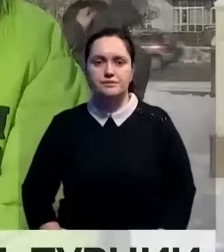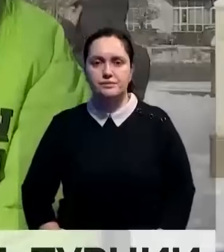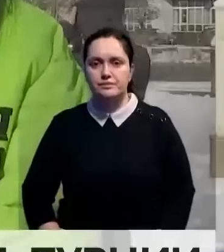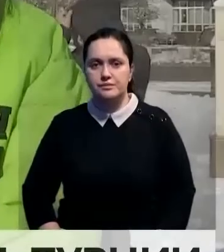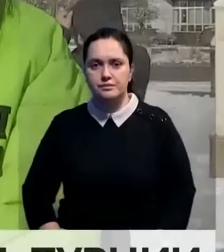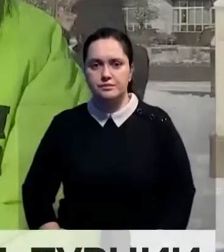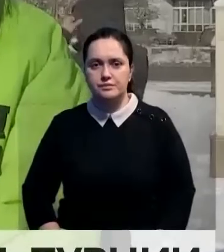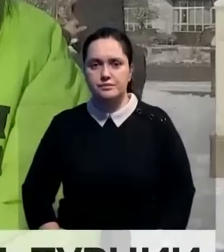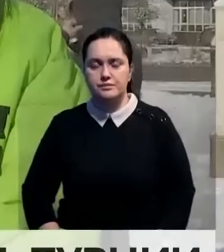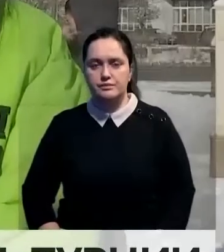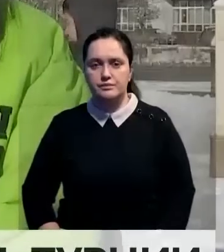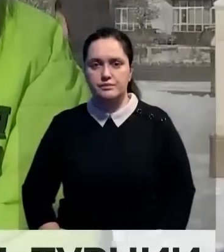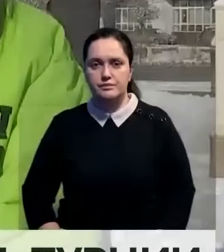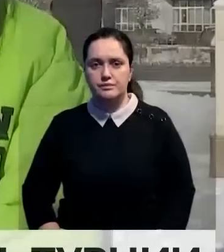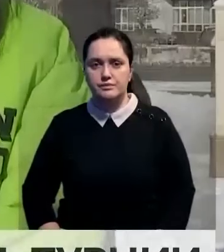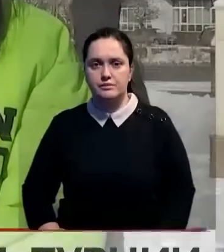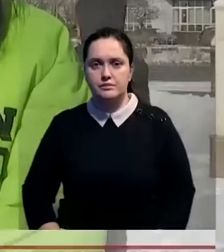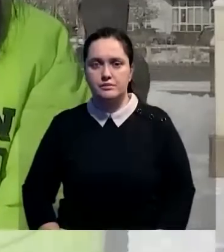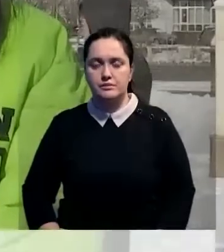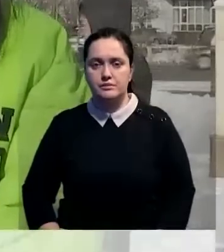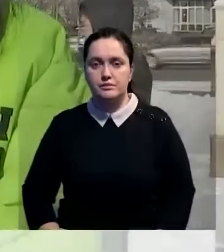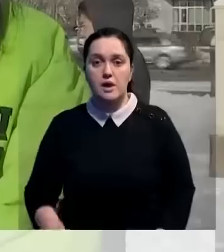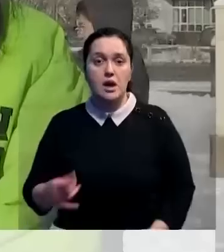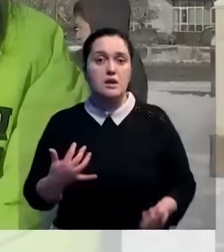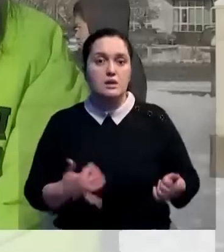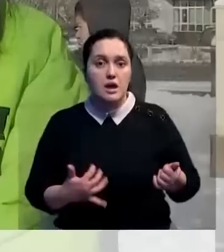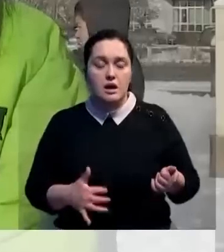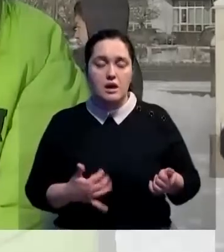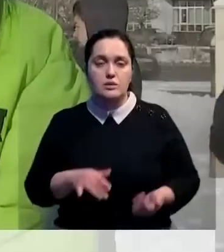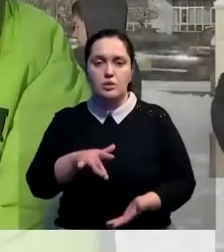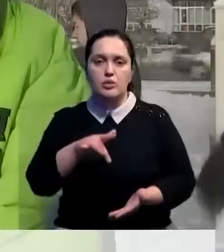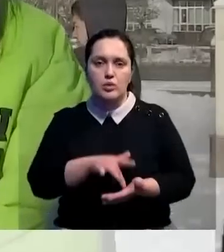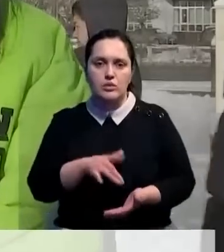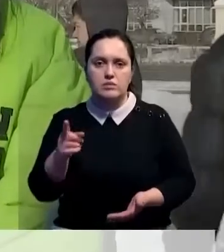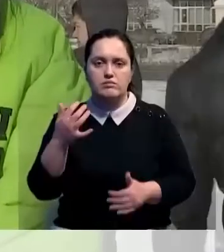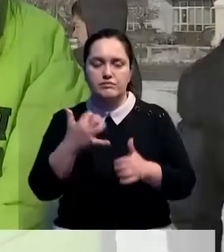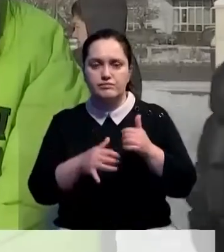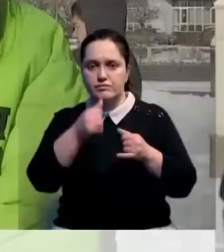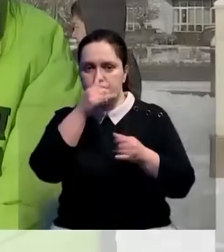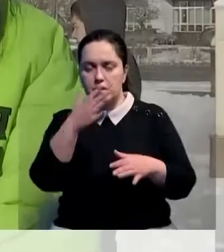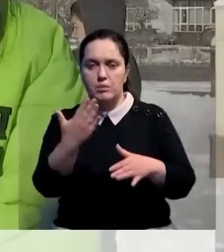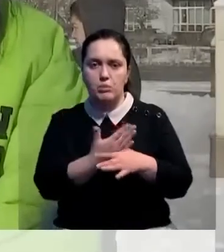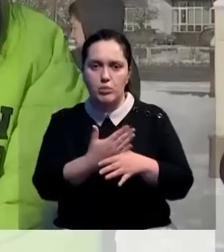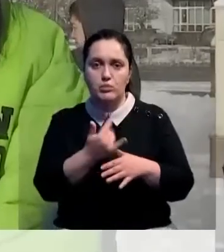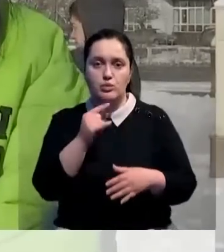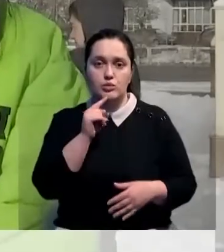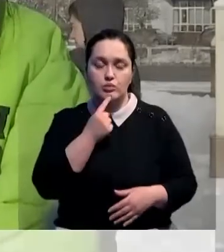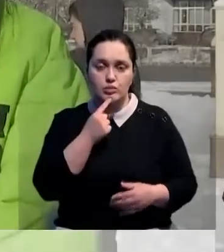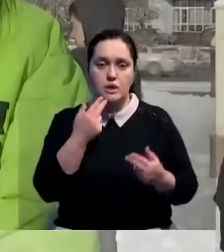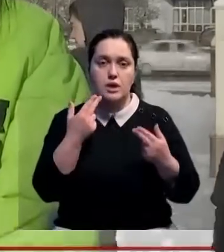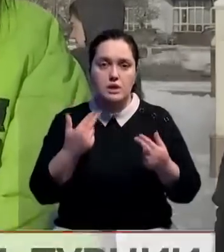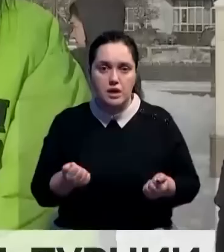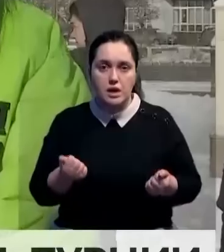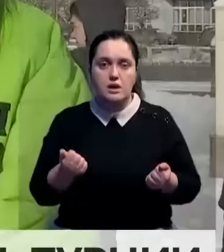Наши жители любимого древнего города Тараса не остаются в стороне и помогают в такой трудной ситуации.